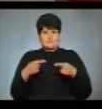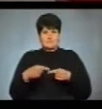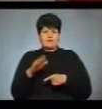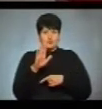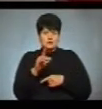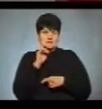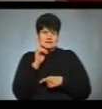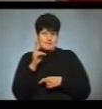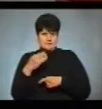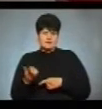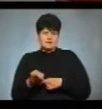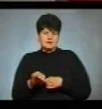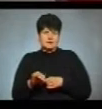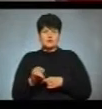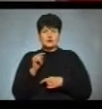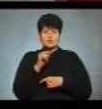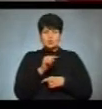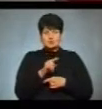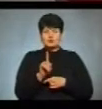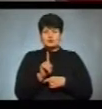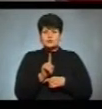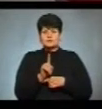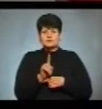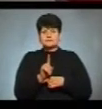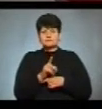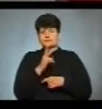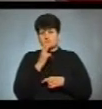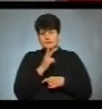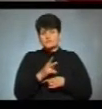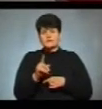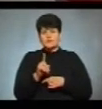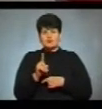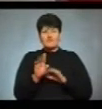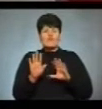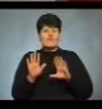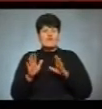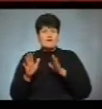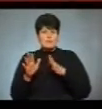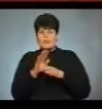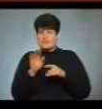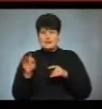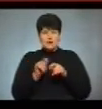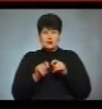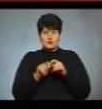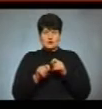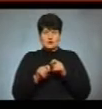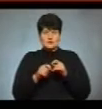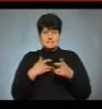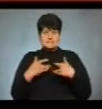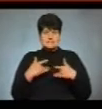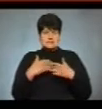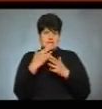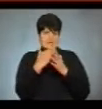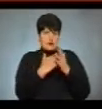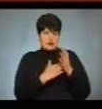Володимир Зеленський. Тому що, очевидно, що у випадку неконтрольованого сценарію він може